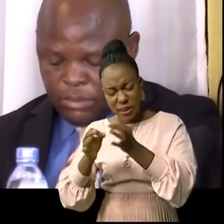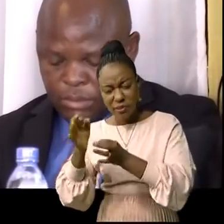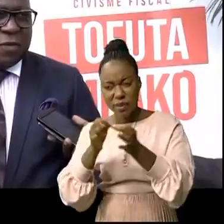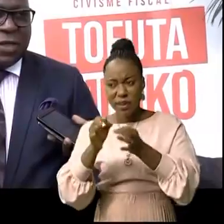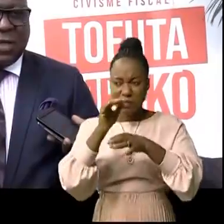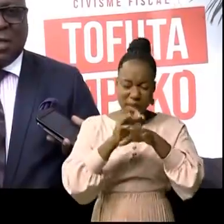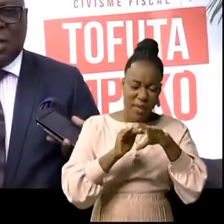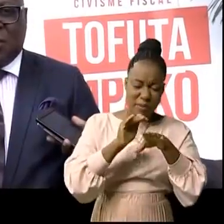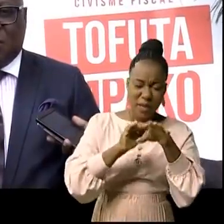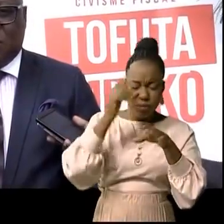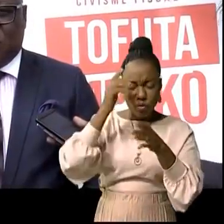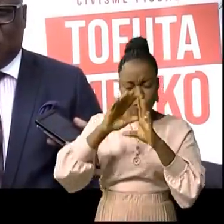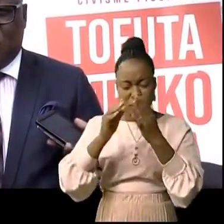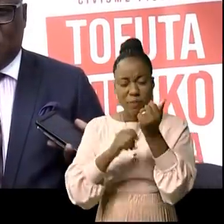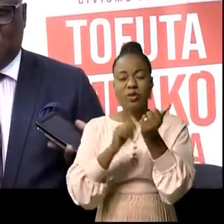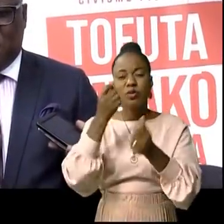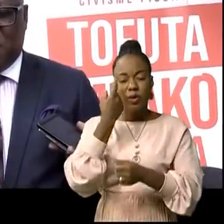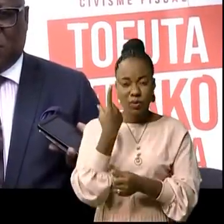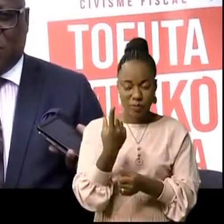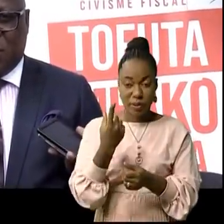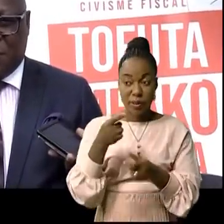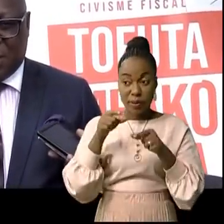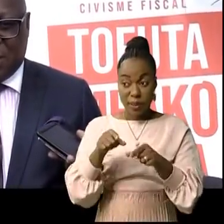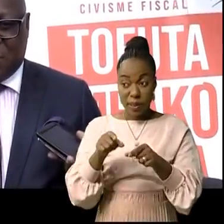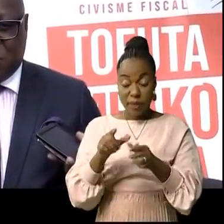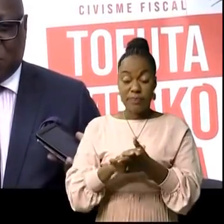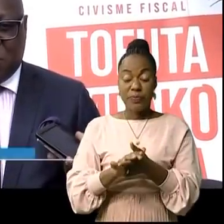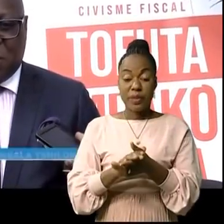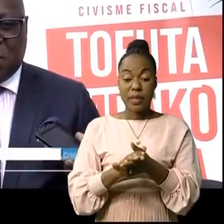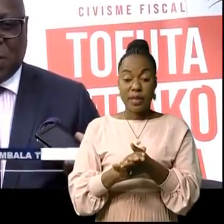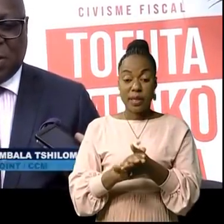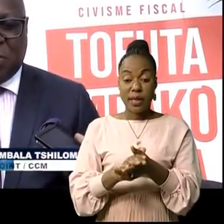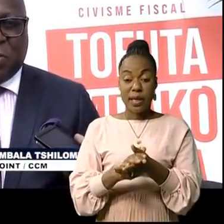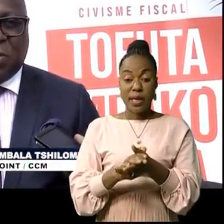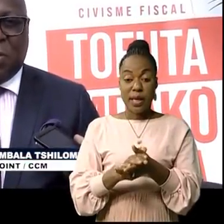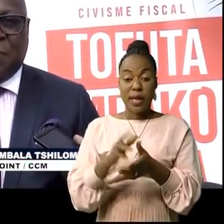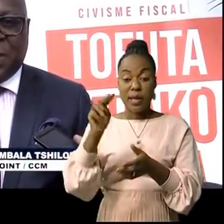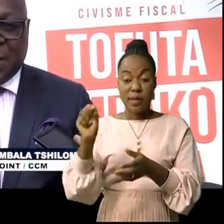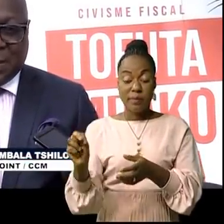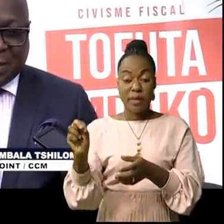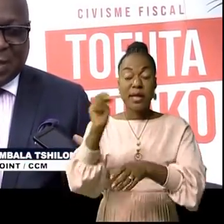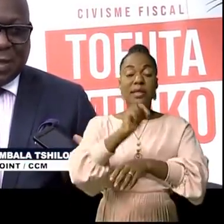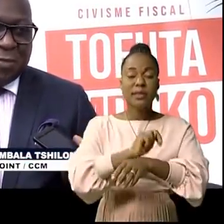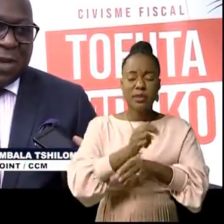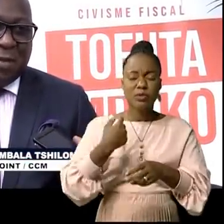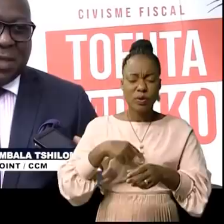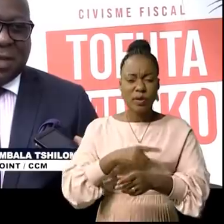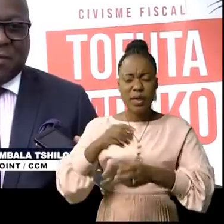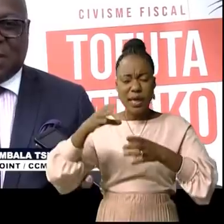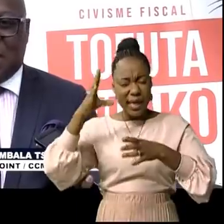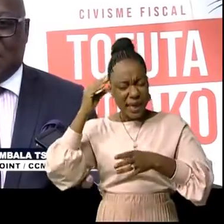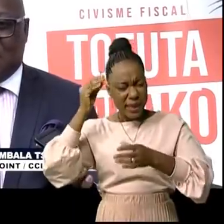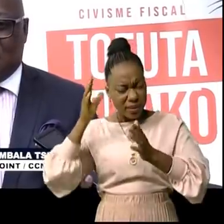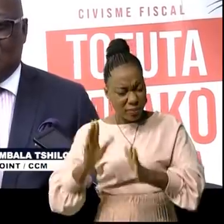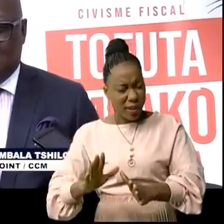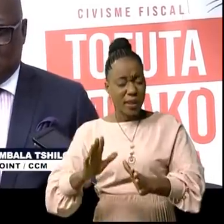activité ce vendredi où nous aurons un grand plateau avec plusieurs leaders d'opinion et certains experts en matière